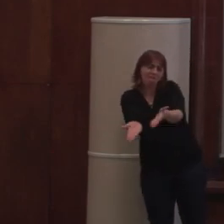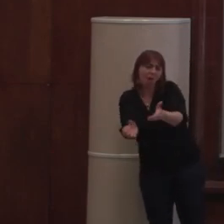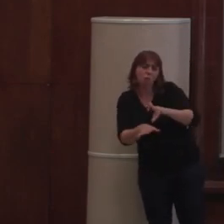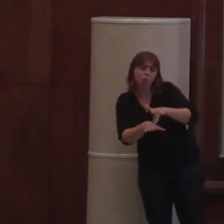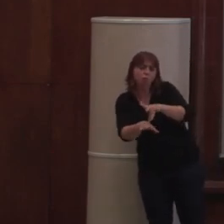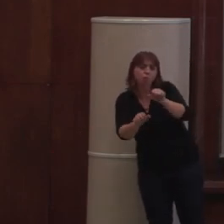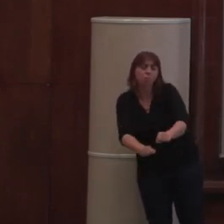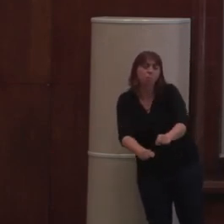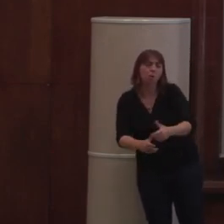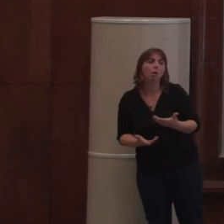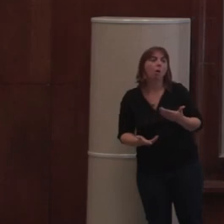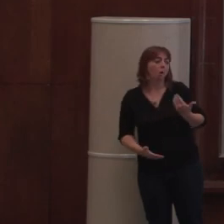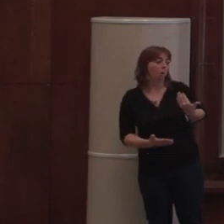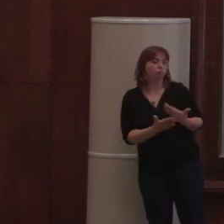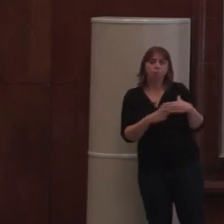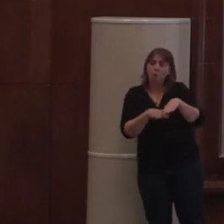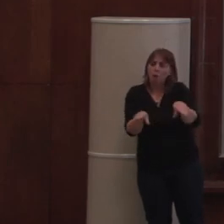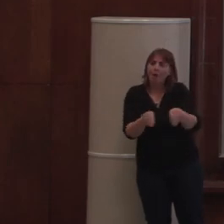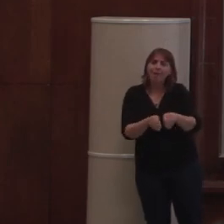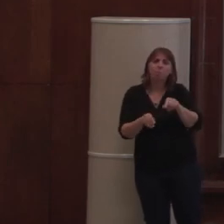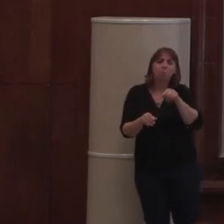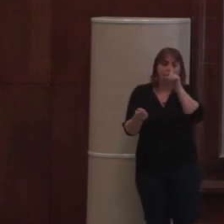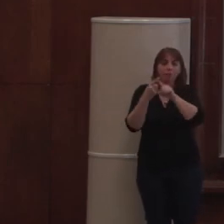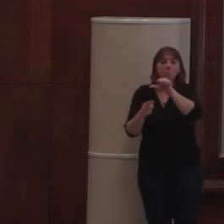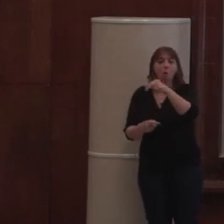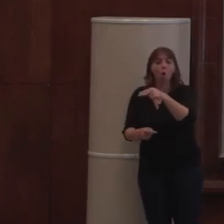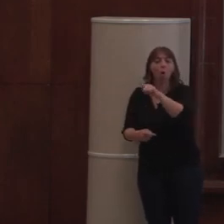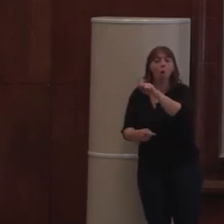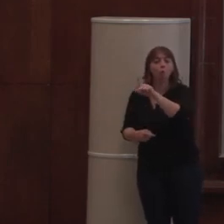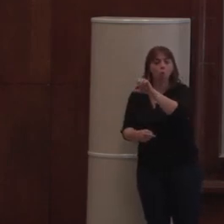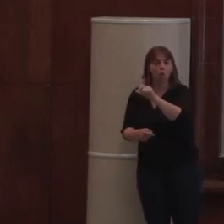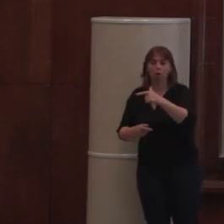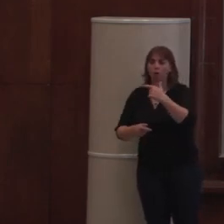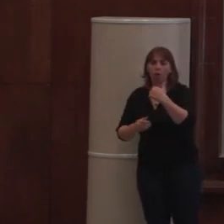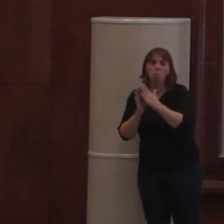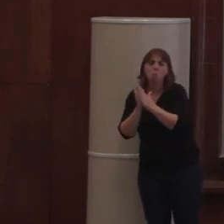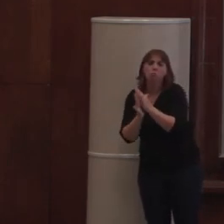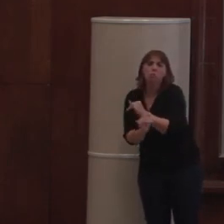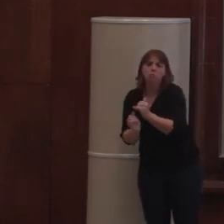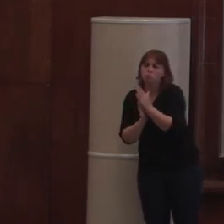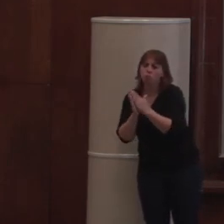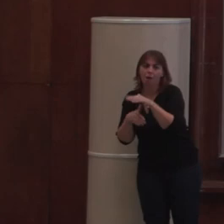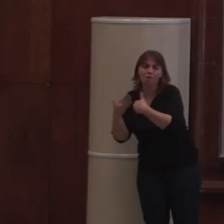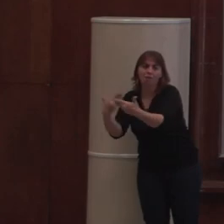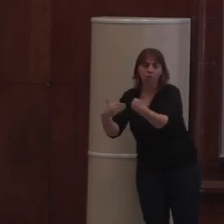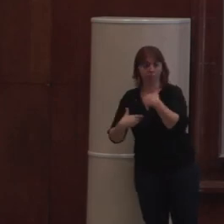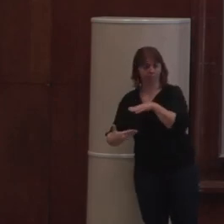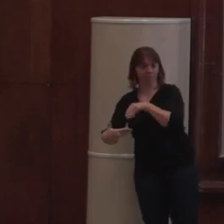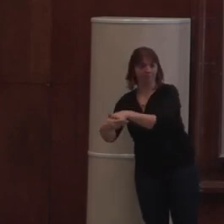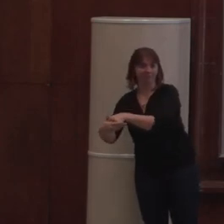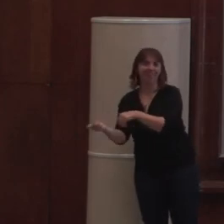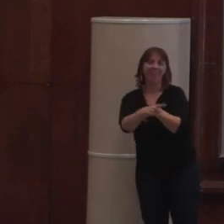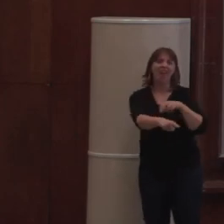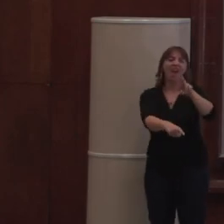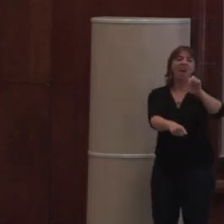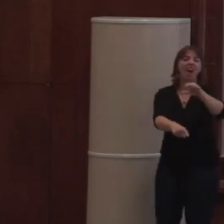là, actuellement, on a une équipe qui est très motivée sur Angular, ils avancent, mais j'en fais partie. Et une équipe qui est très motivée sur React, je l'ai, et